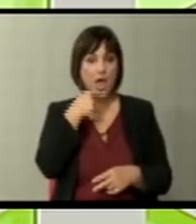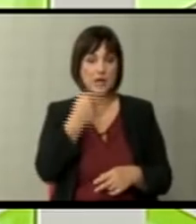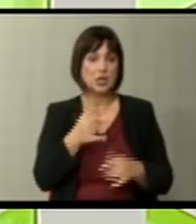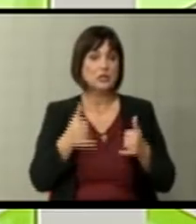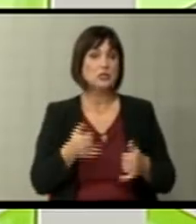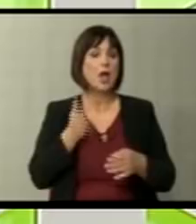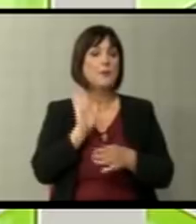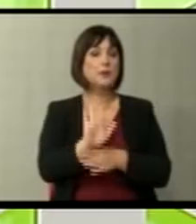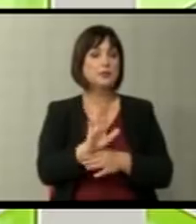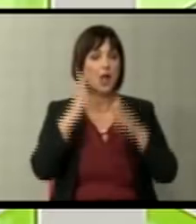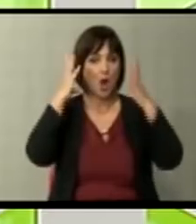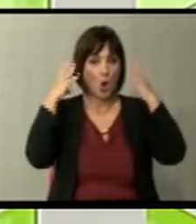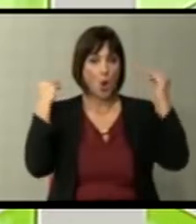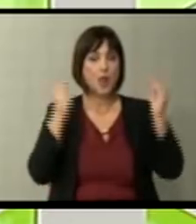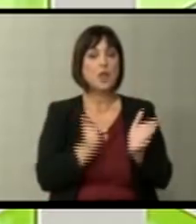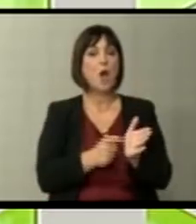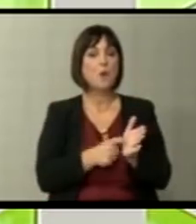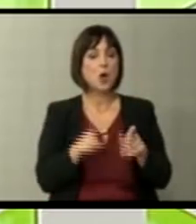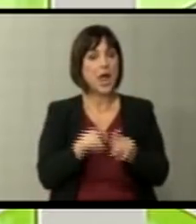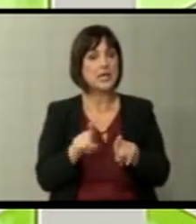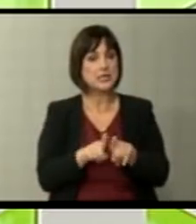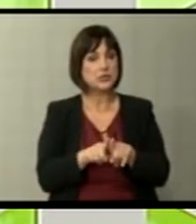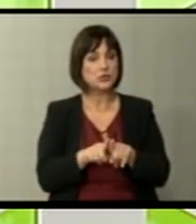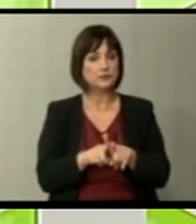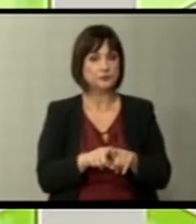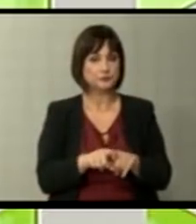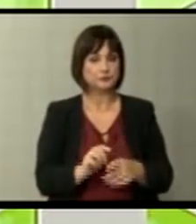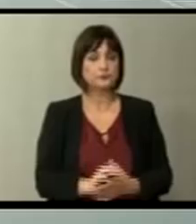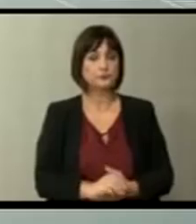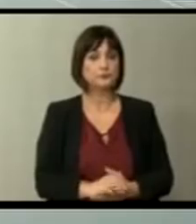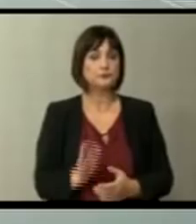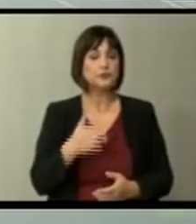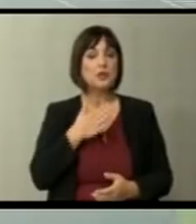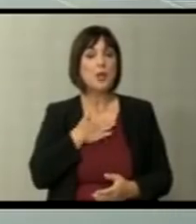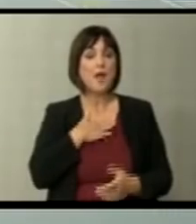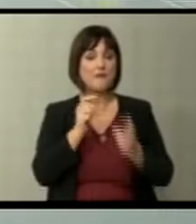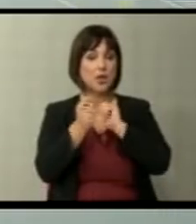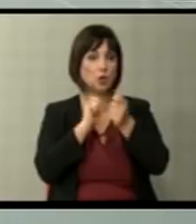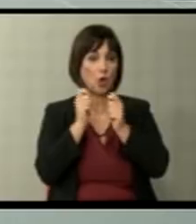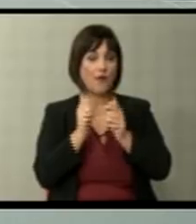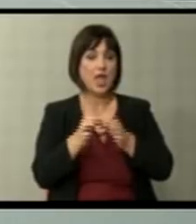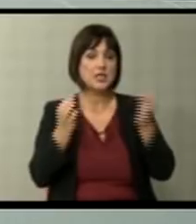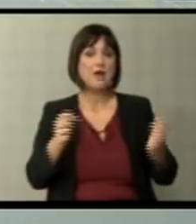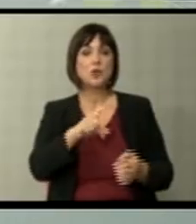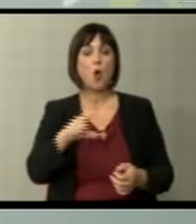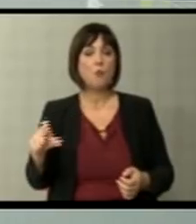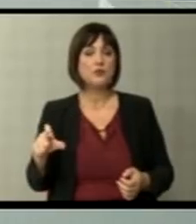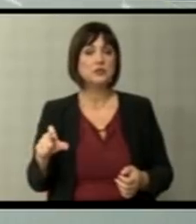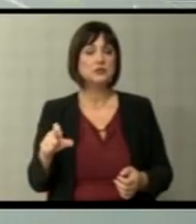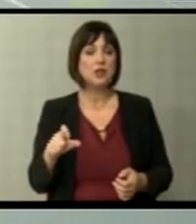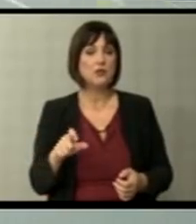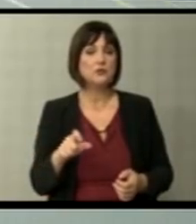денес кај представникот на Холандија побара истотака да се домесе закон. кажете дека ние ако имавме договор за јавното обвинителство, дека